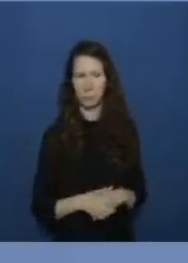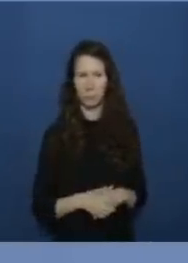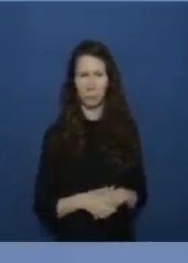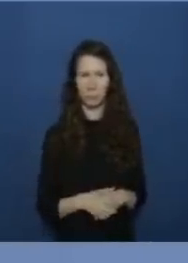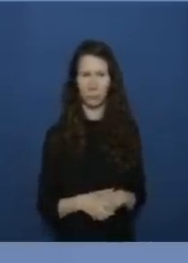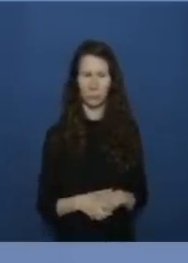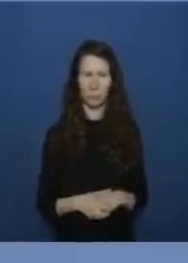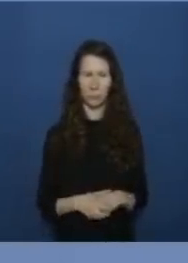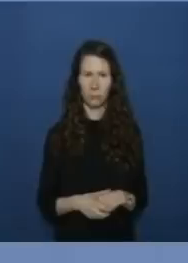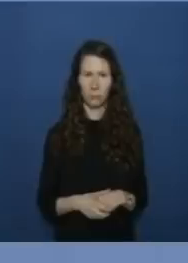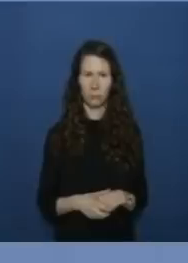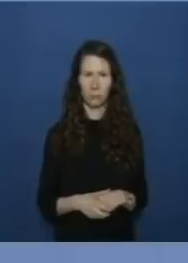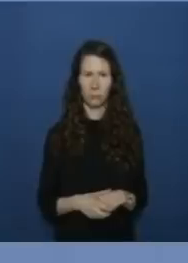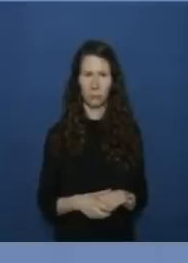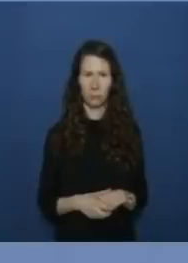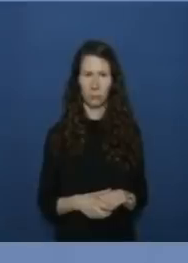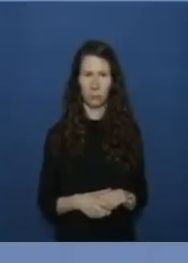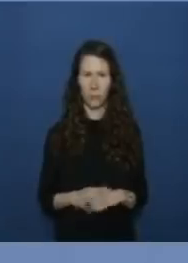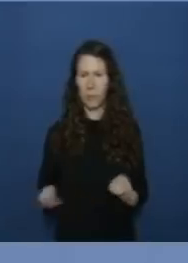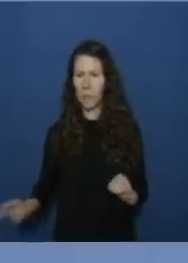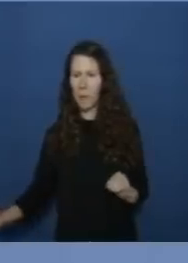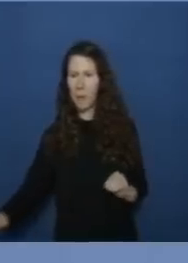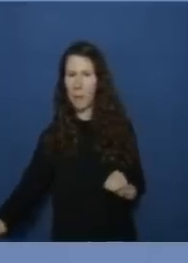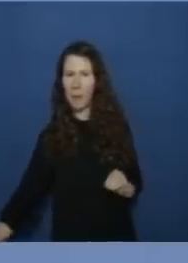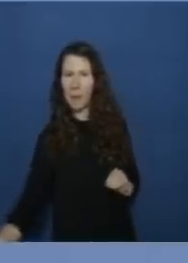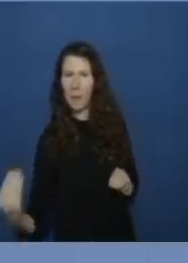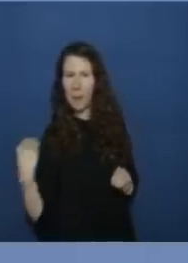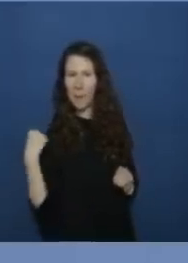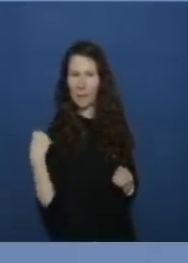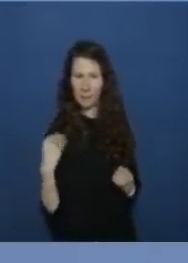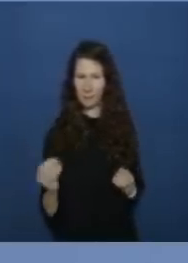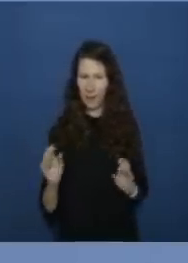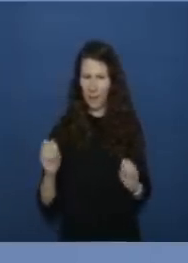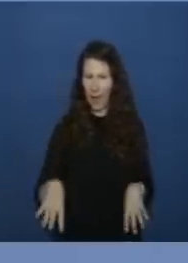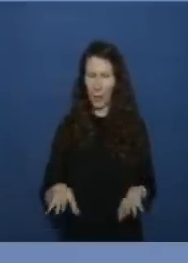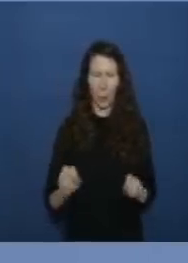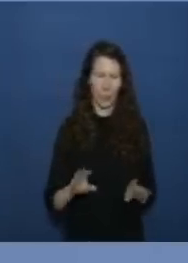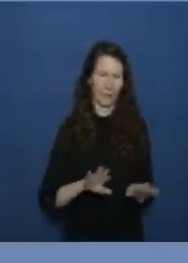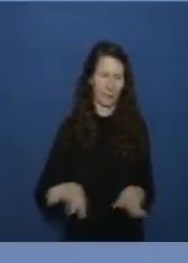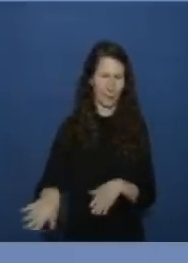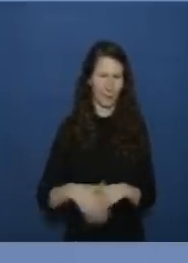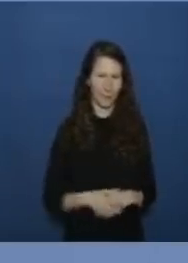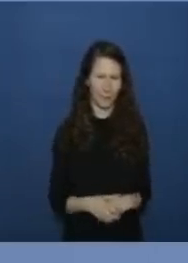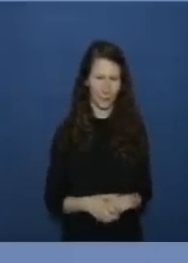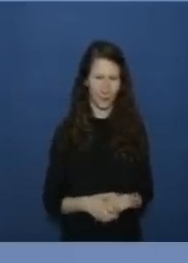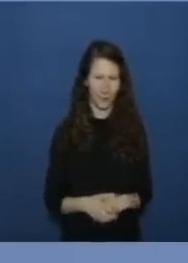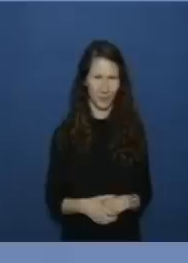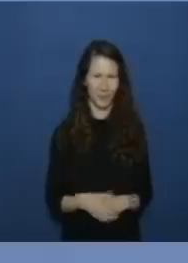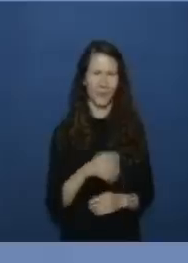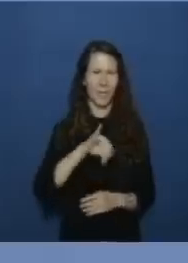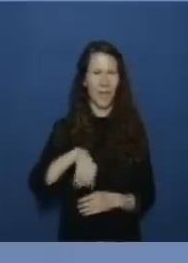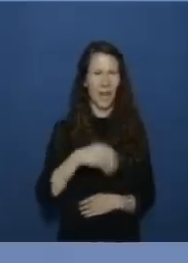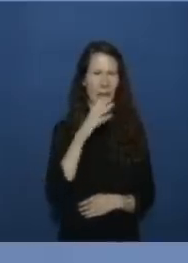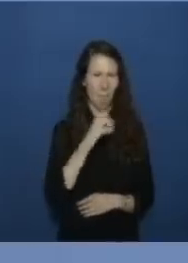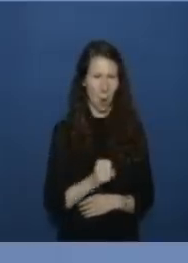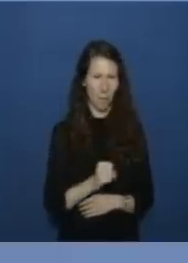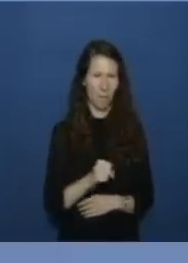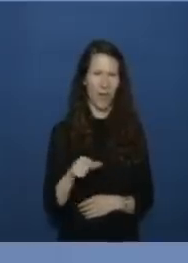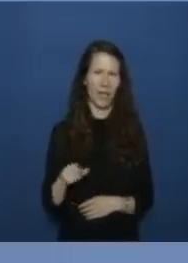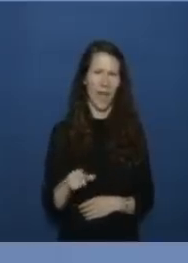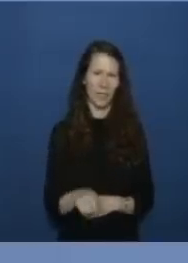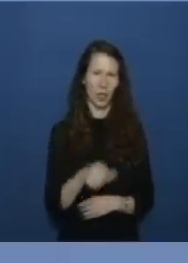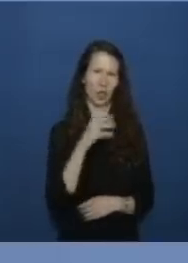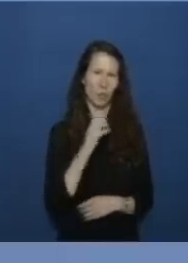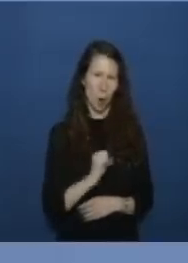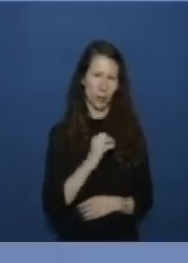anfangs über die stille post nein dann frage ich mache hier weiter jana wolf von der rheinischen post